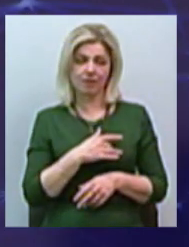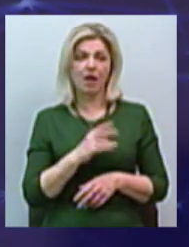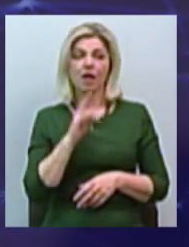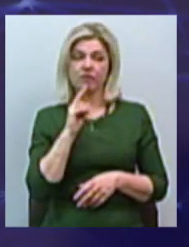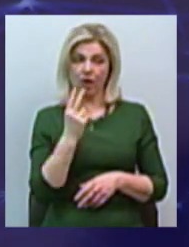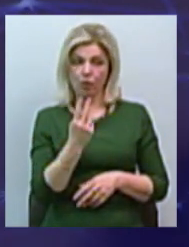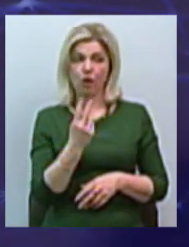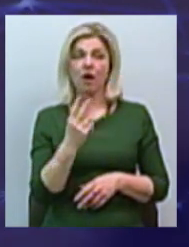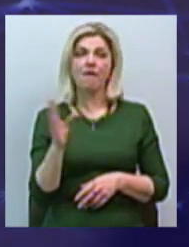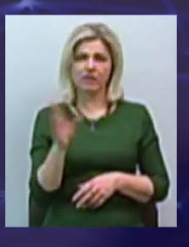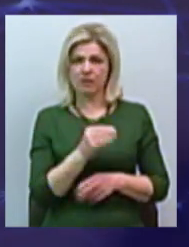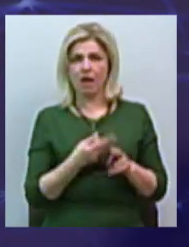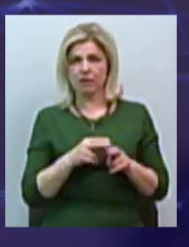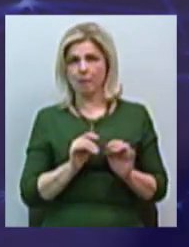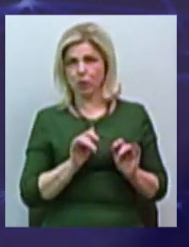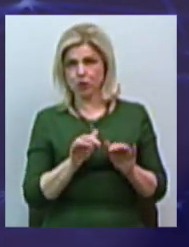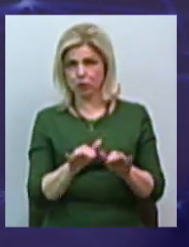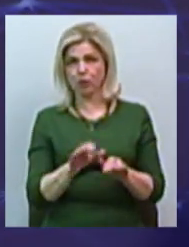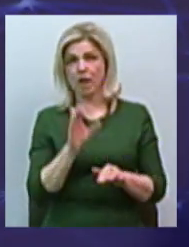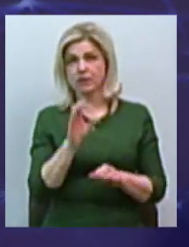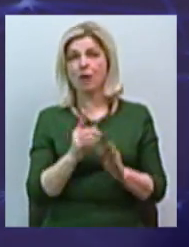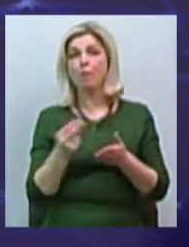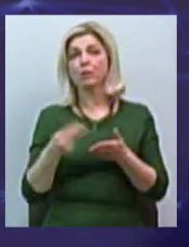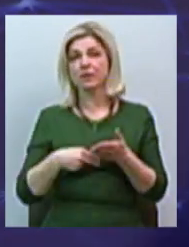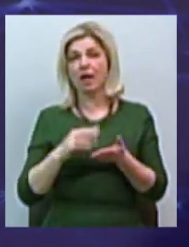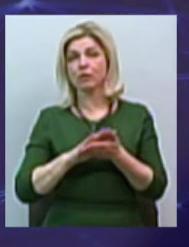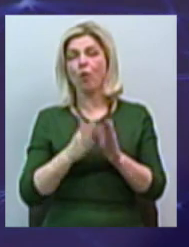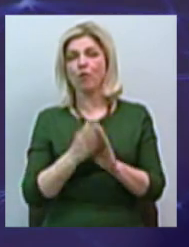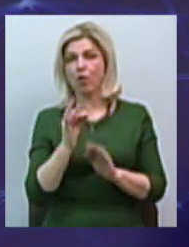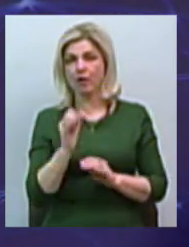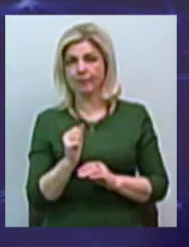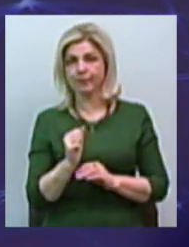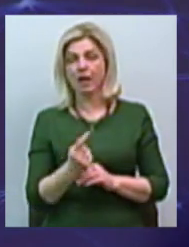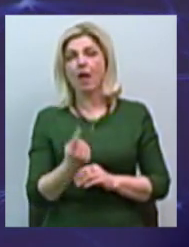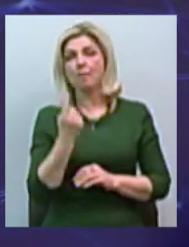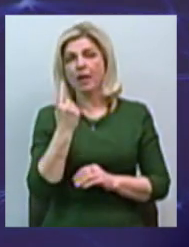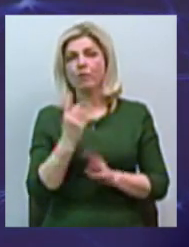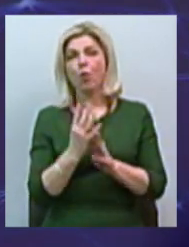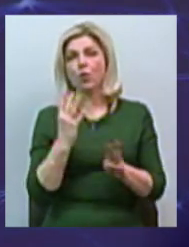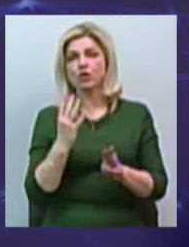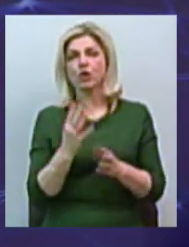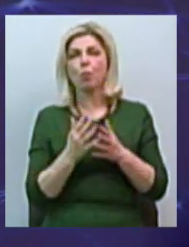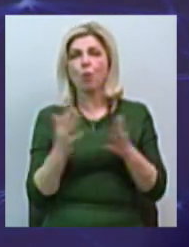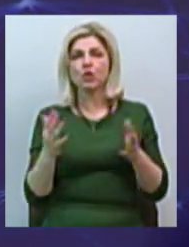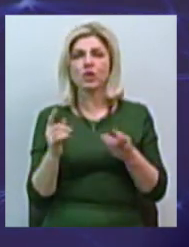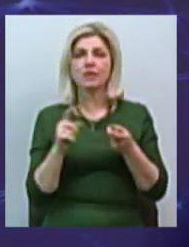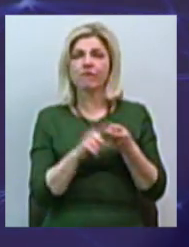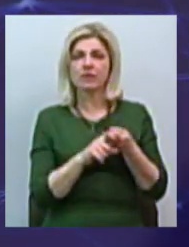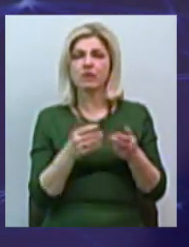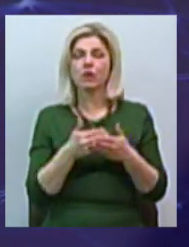Да, да, с момента начала переговорів. Ну, що, звісно, тут в першу чергу більше завістить від тех